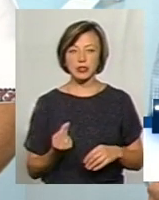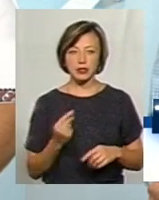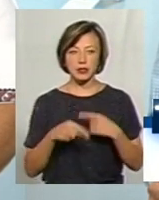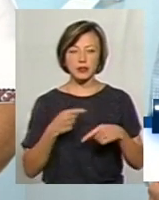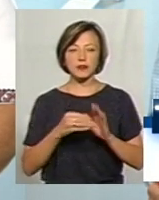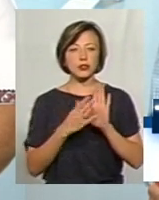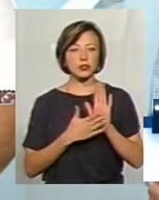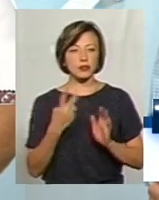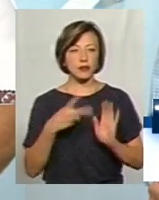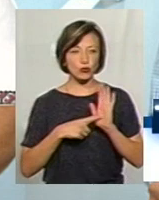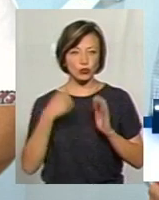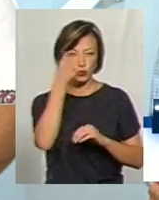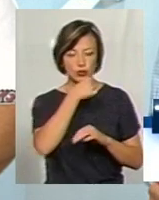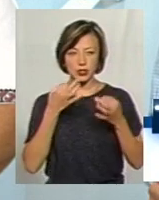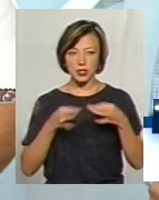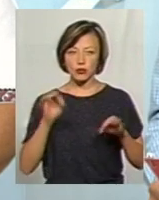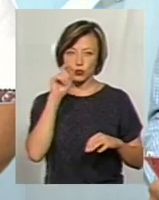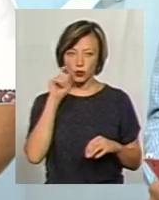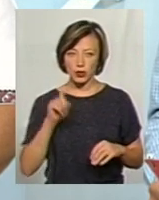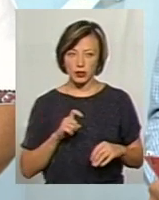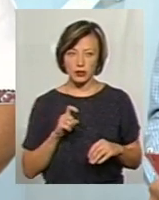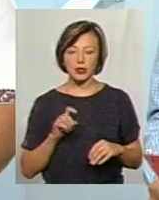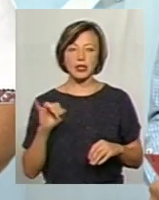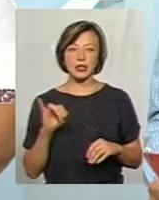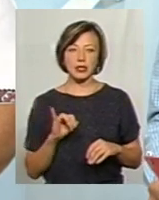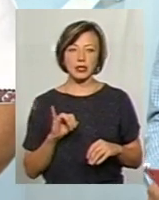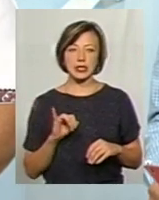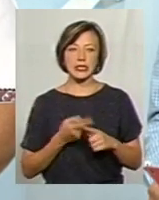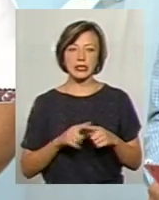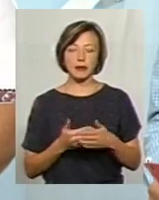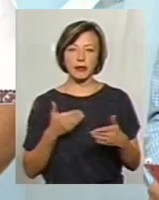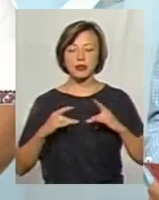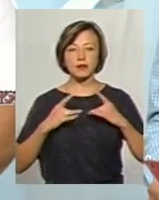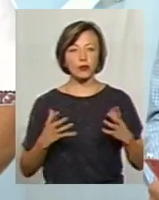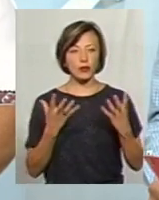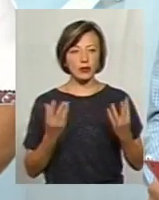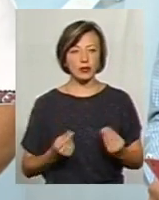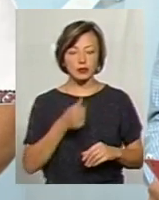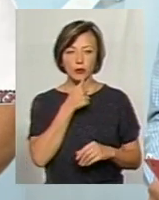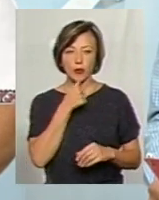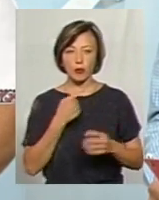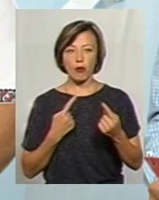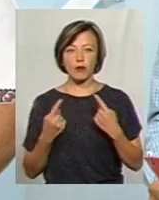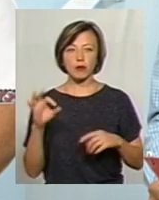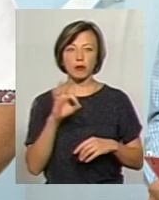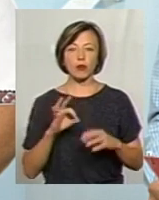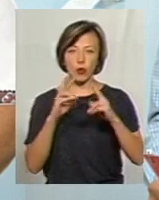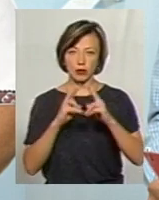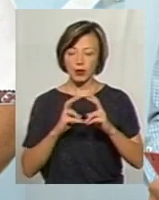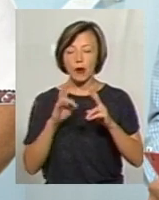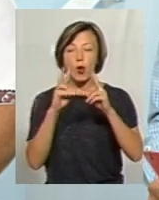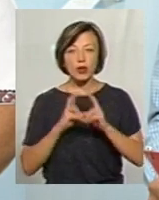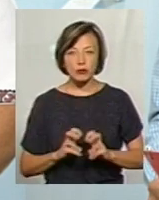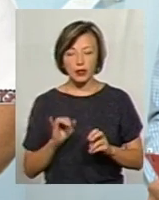відзначати 26-ту річницю Незалежності України. І ці перед святкові дні ми спробуємо поговорити, все ж таки проаналізувати і